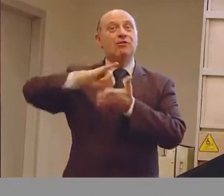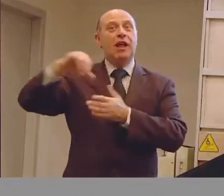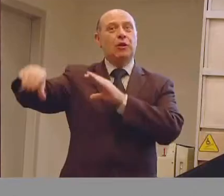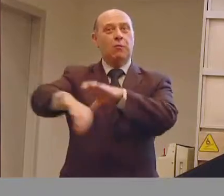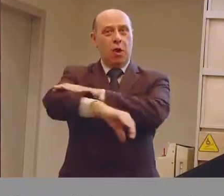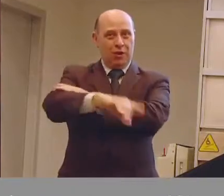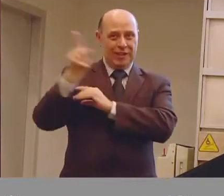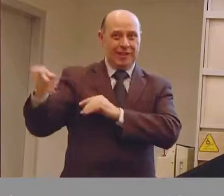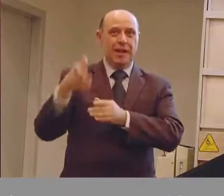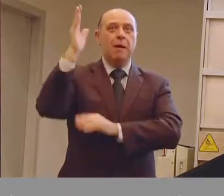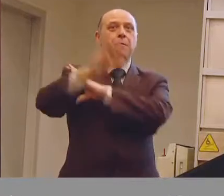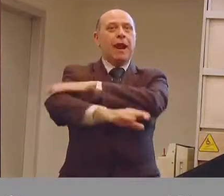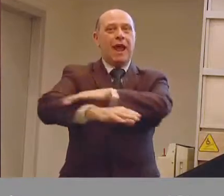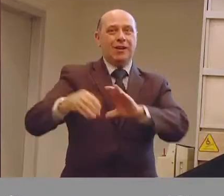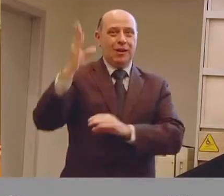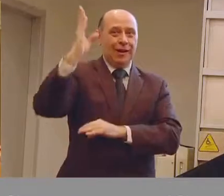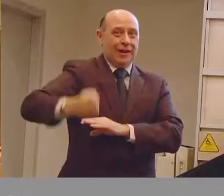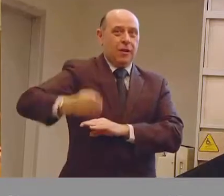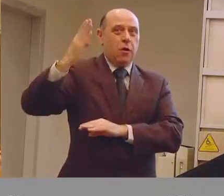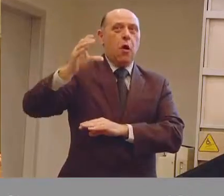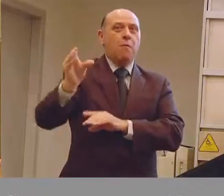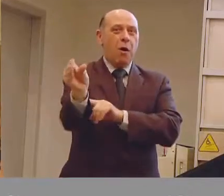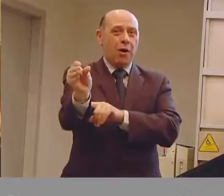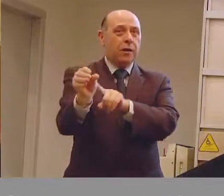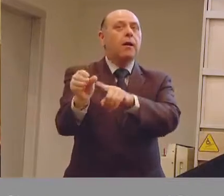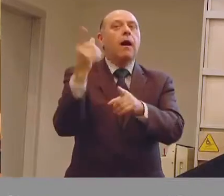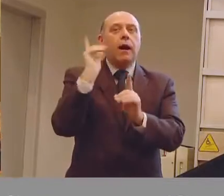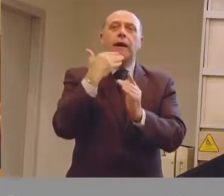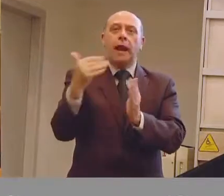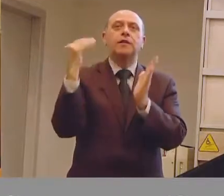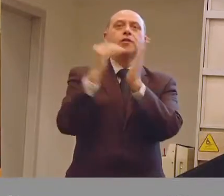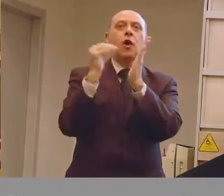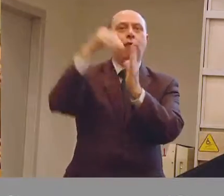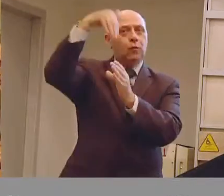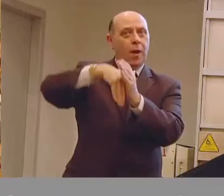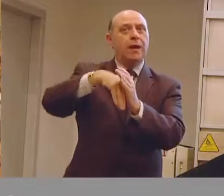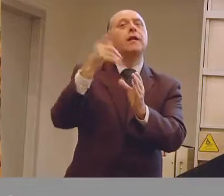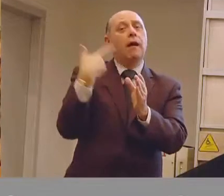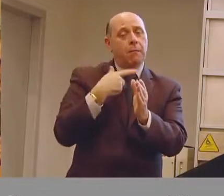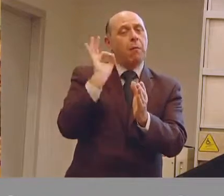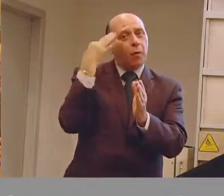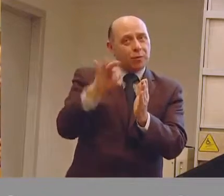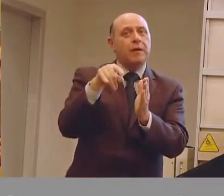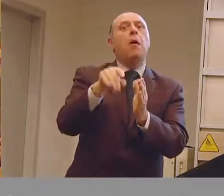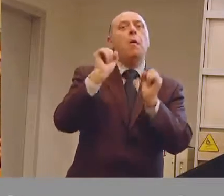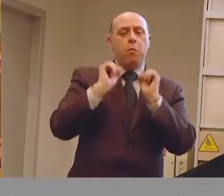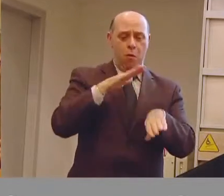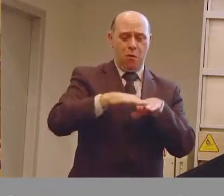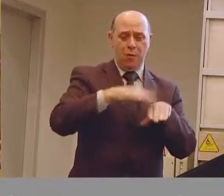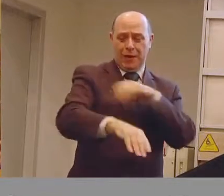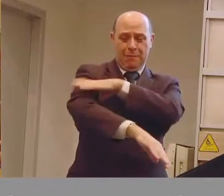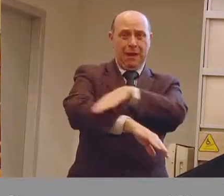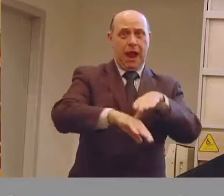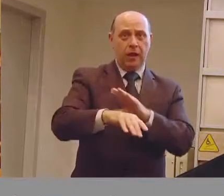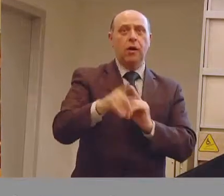nel braccio robotico di cui vedete il filmato è stato lo sviluppo di un software specifico perché lui potesse utilizzare il braccio con il